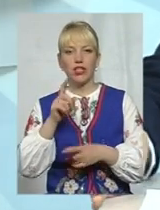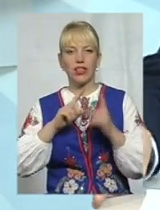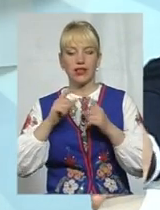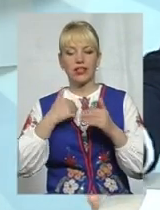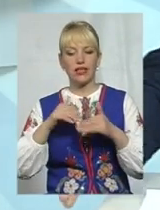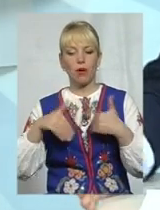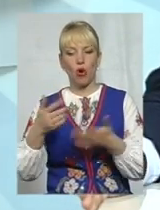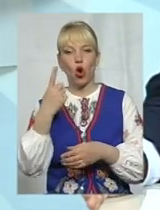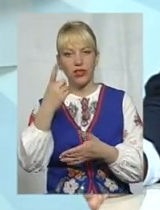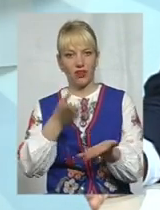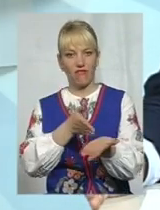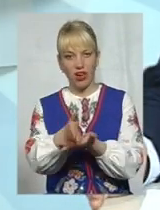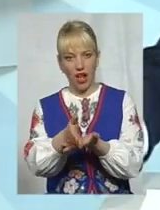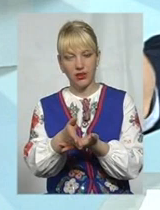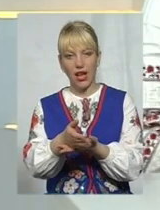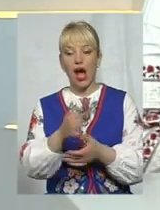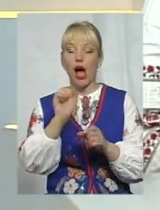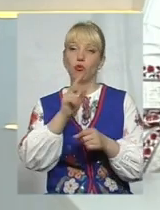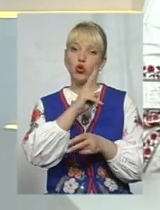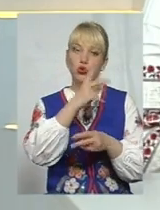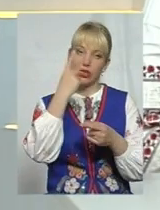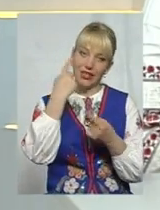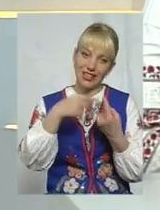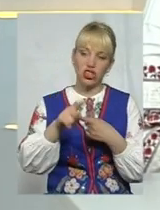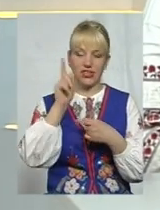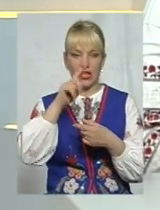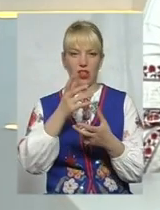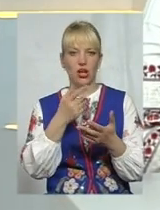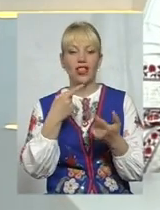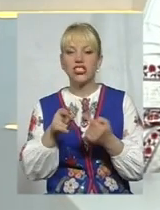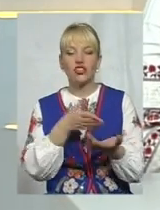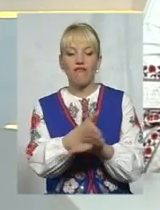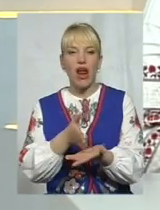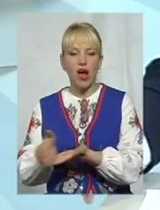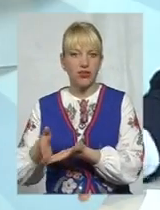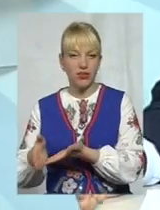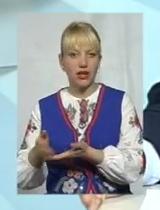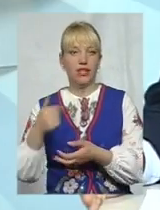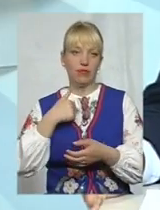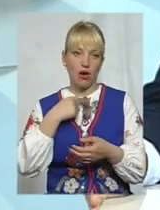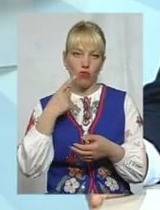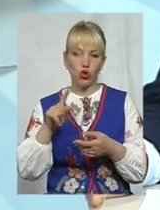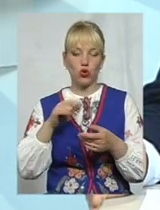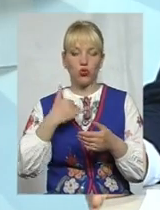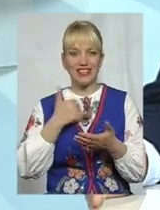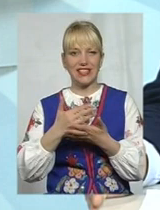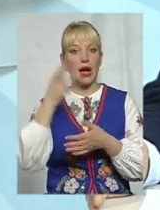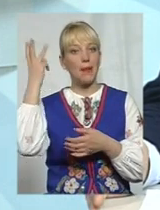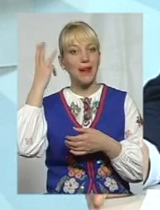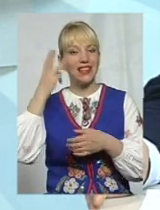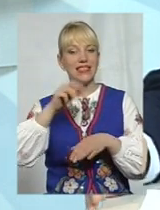запропонуйте хто-небудь інший варіант, можливо я сприйму інші варіанти. Я запропонував, що в нас є Хмельницька митниця,